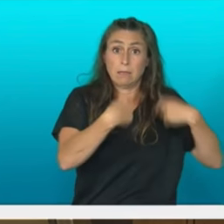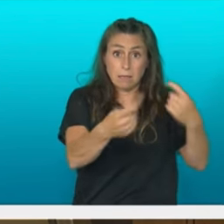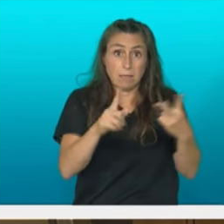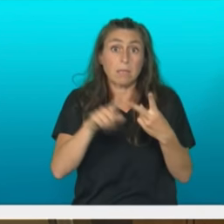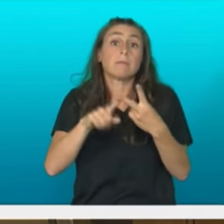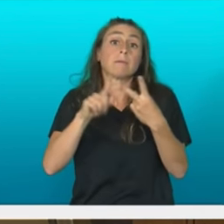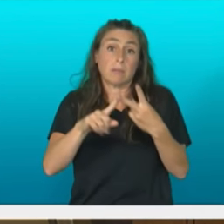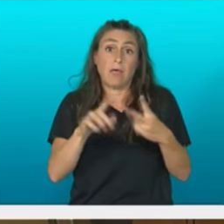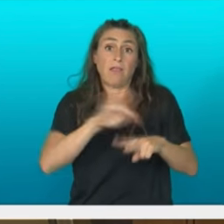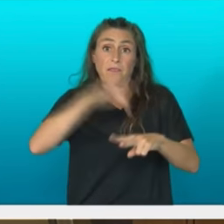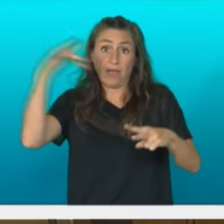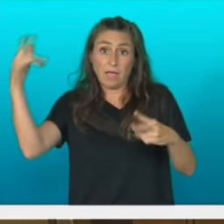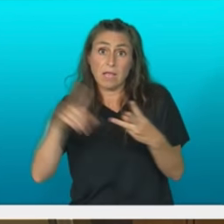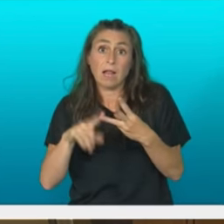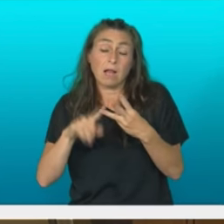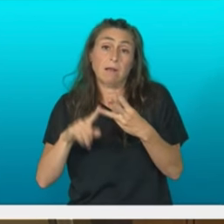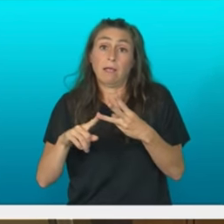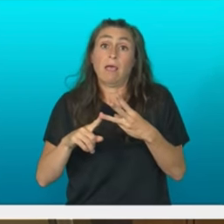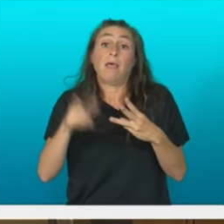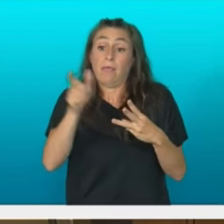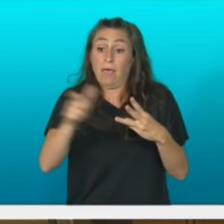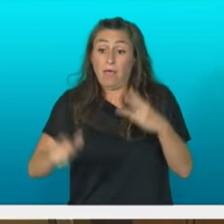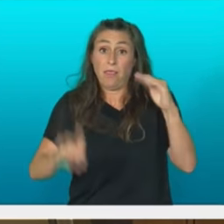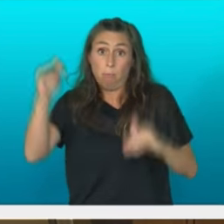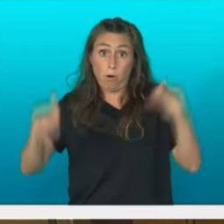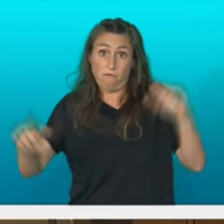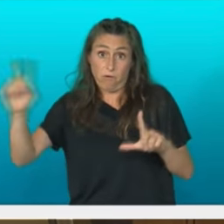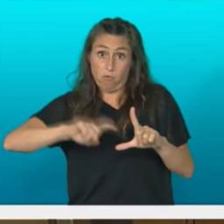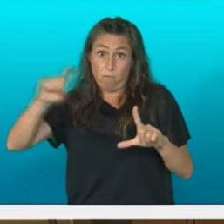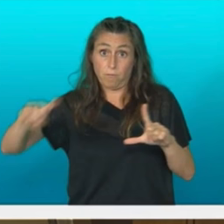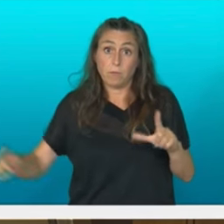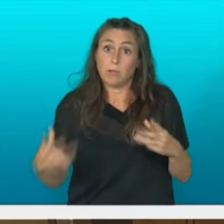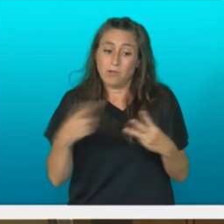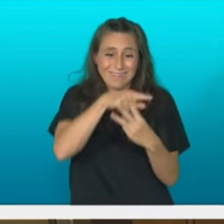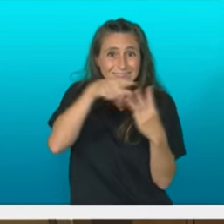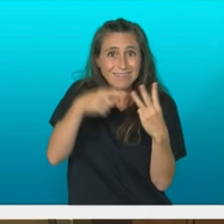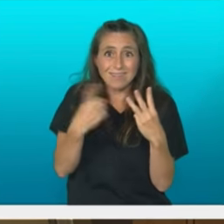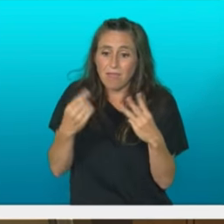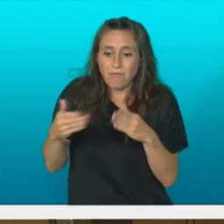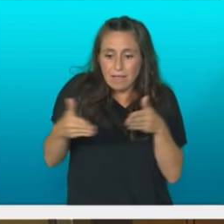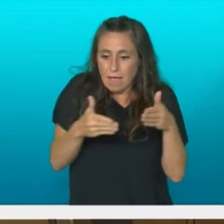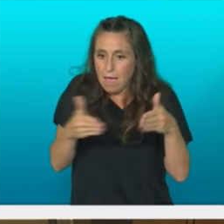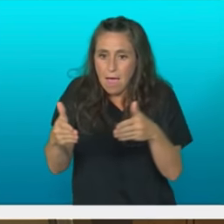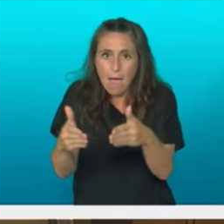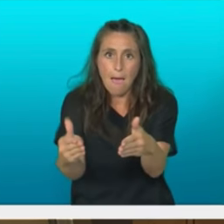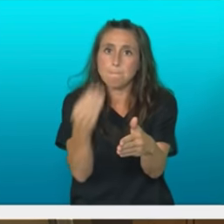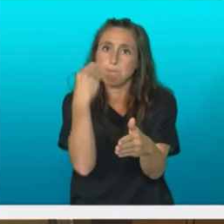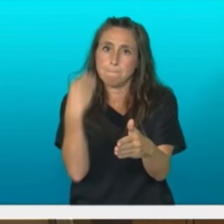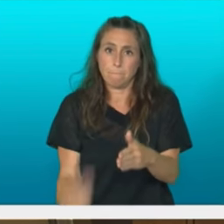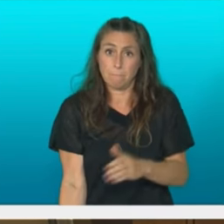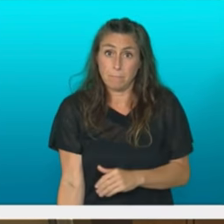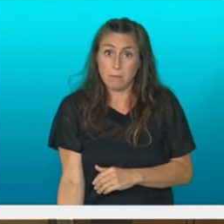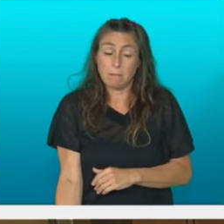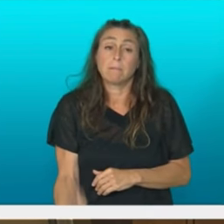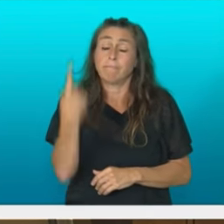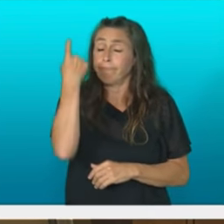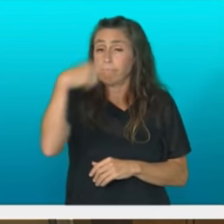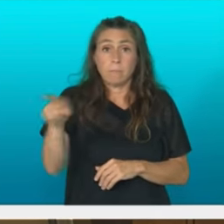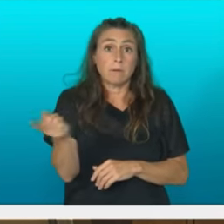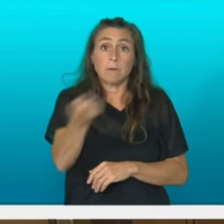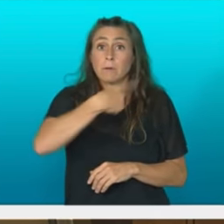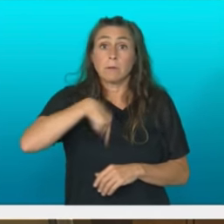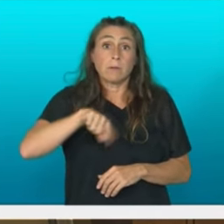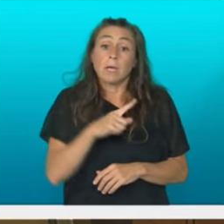demografikoa eta herri honein indargun eguztiak norabide zuzenean jarribe harra dauzkagu eta badakigu nahita ezkoa dela